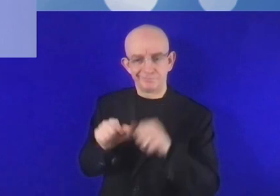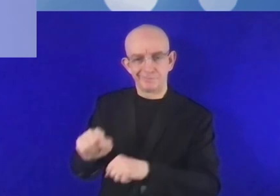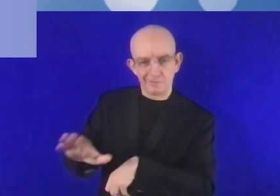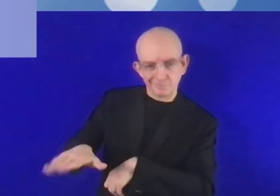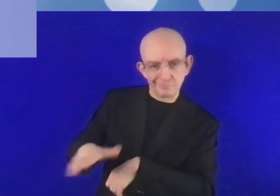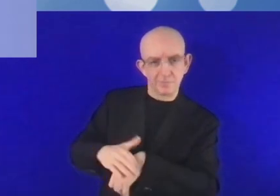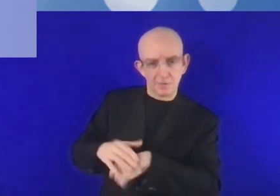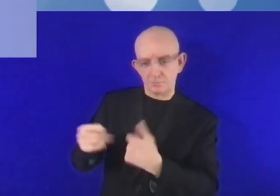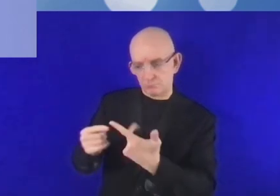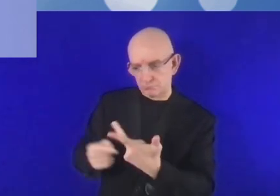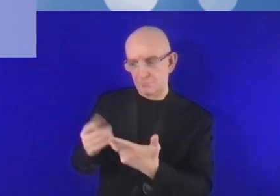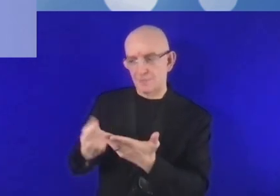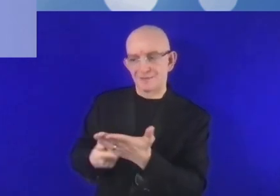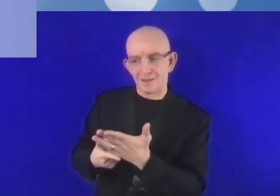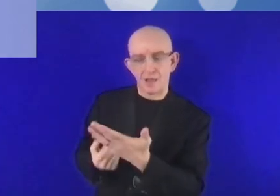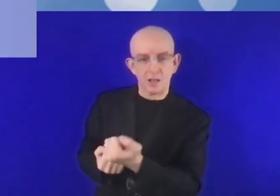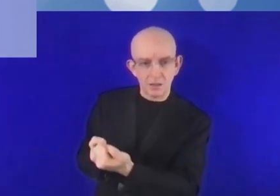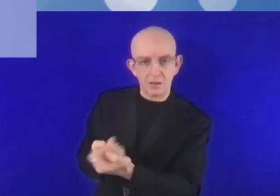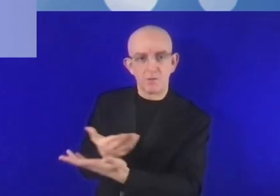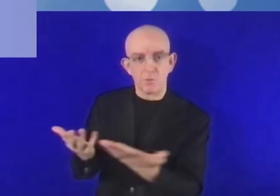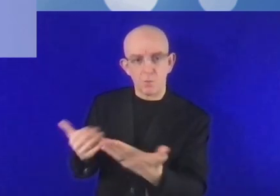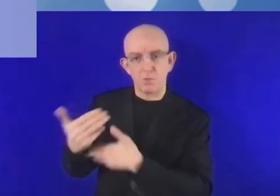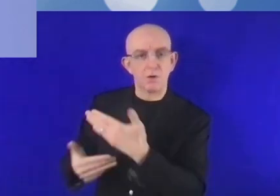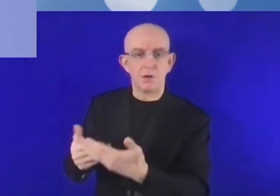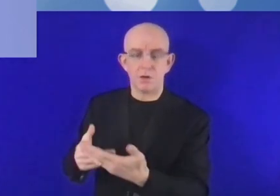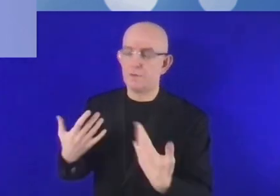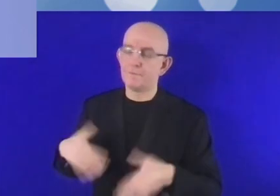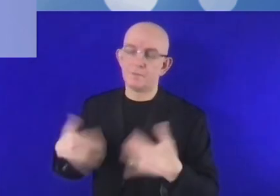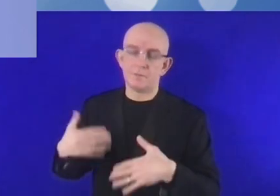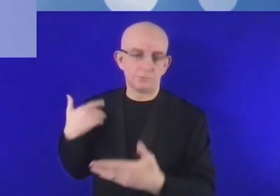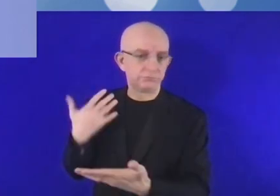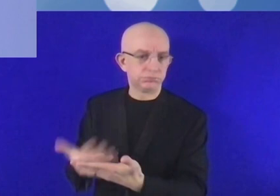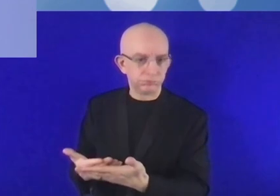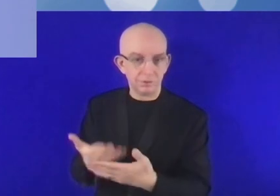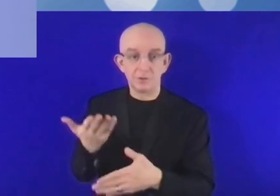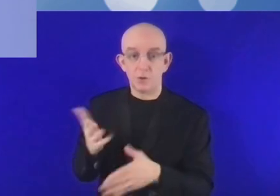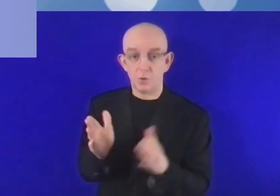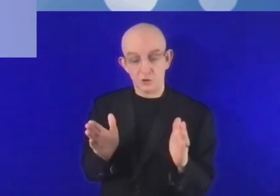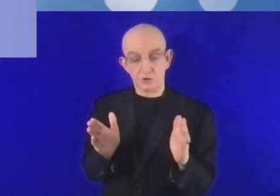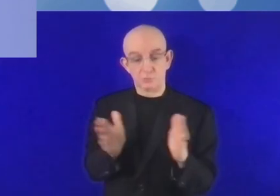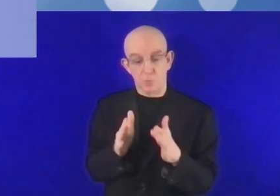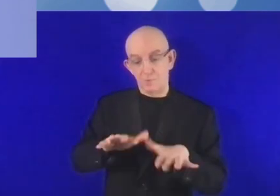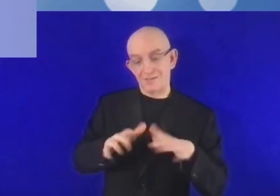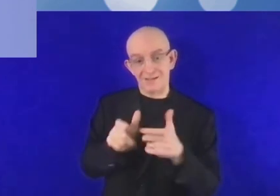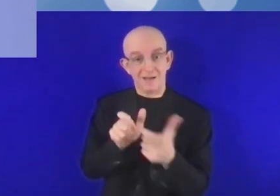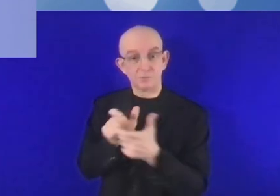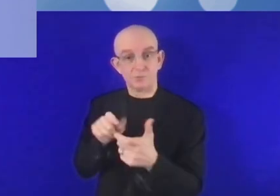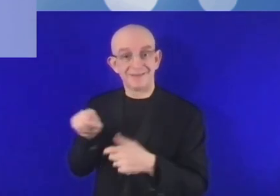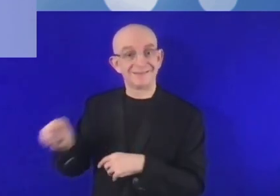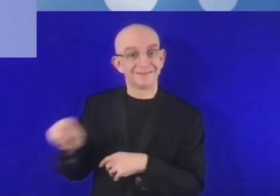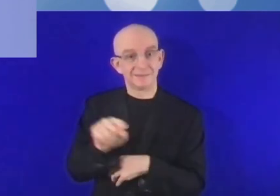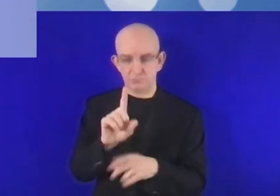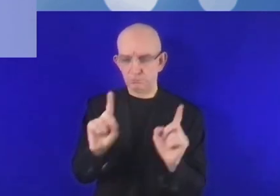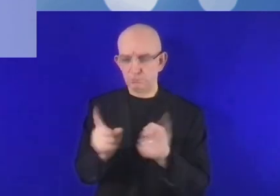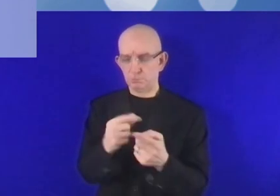'au financement en lui-même. Nous avons une grande expérience en matière de services de conseil, d'accompagnement technique